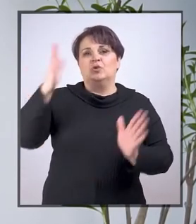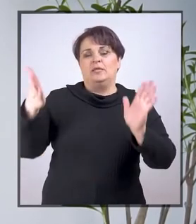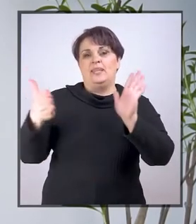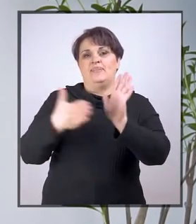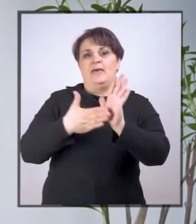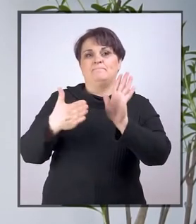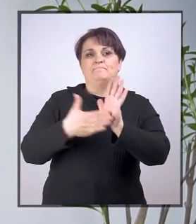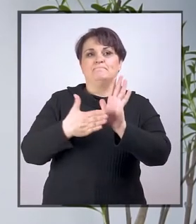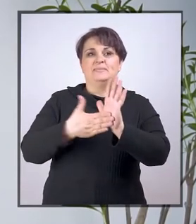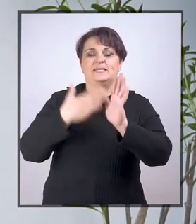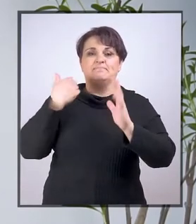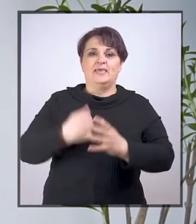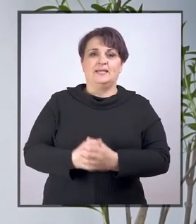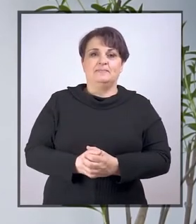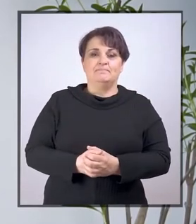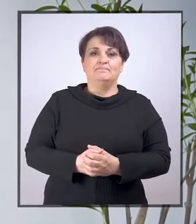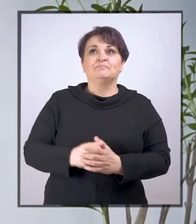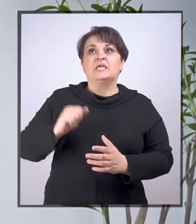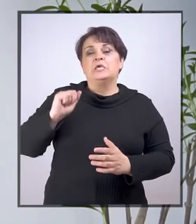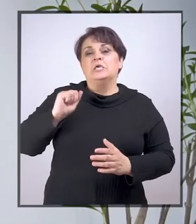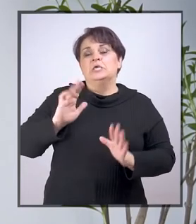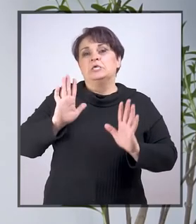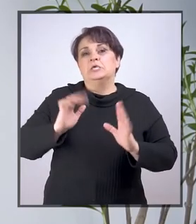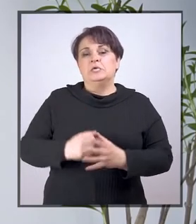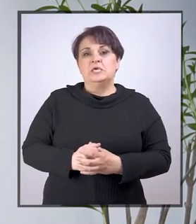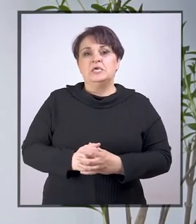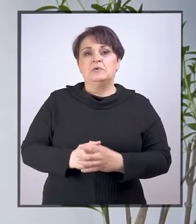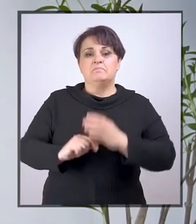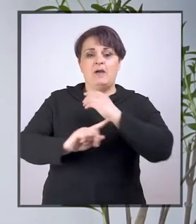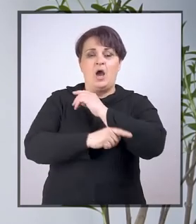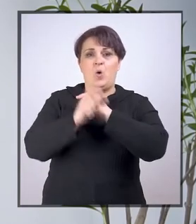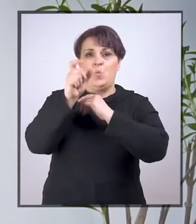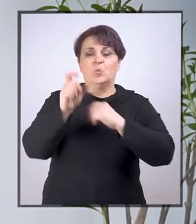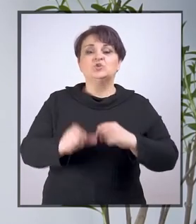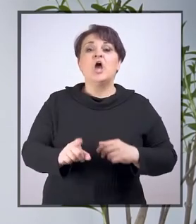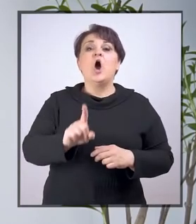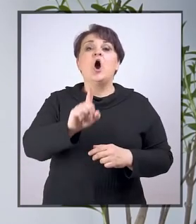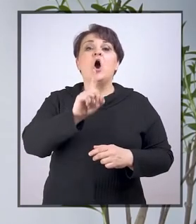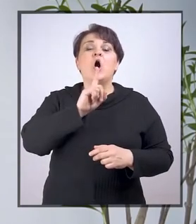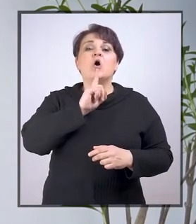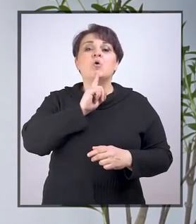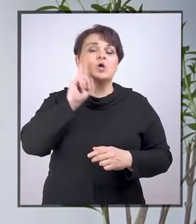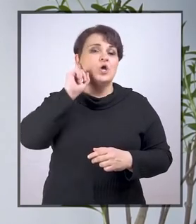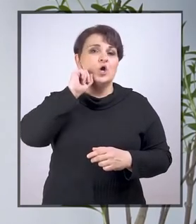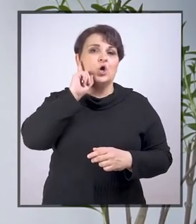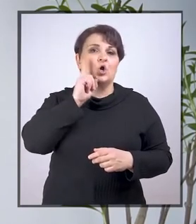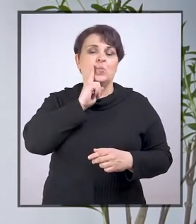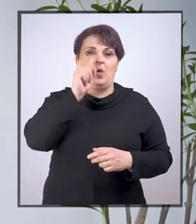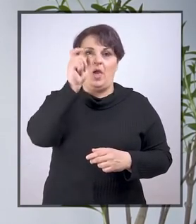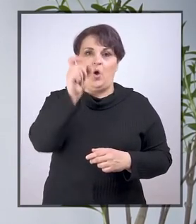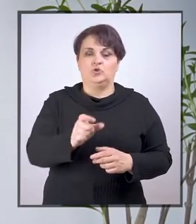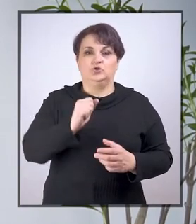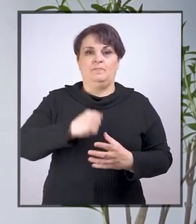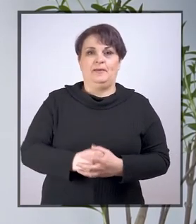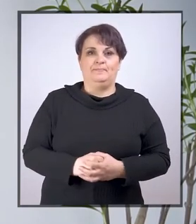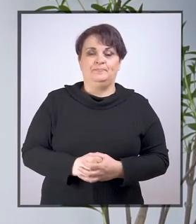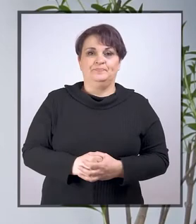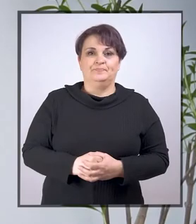Škola primjerice ima učenika koji je gluha osoba.